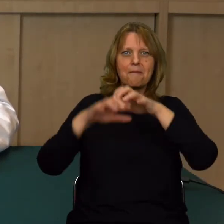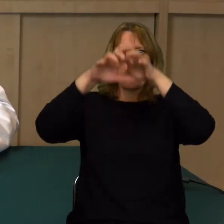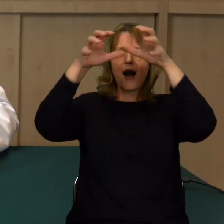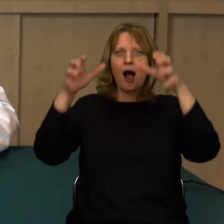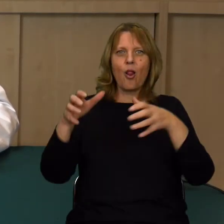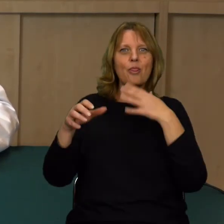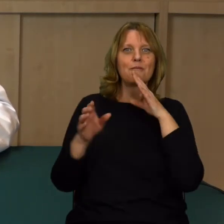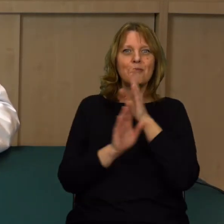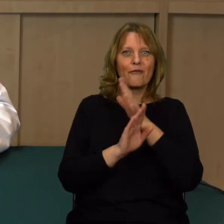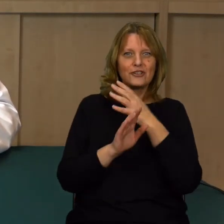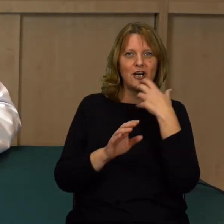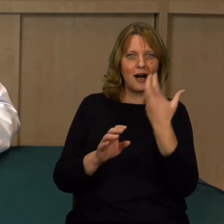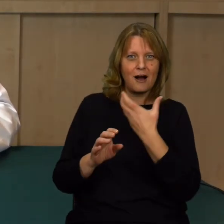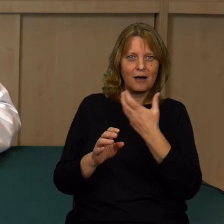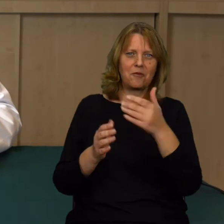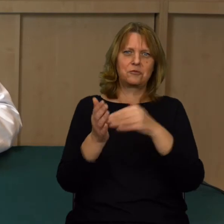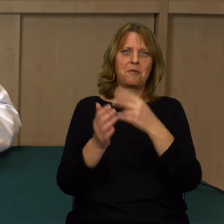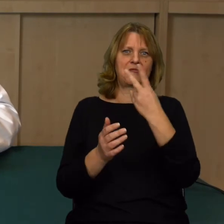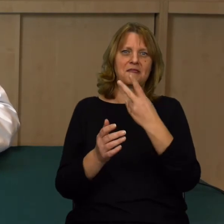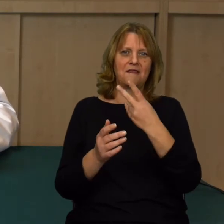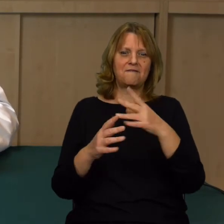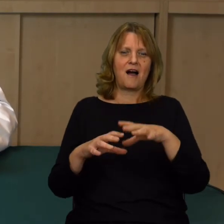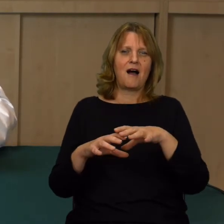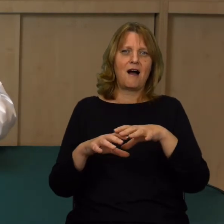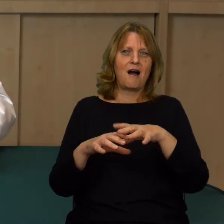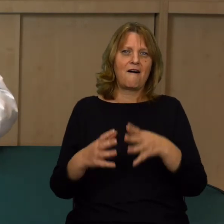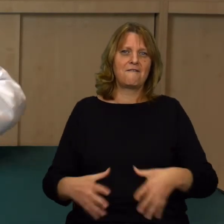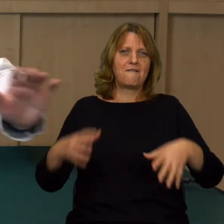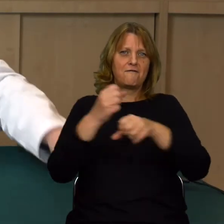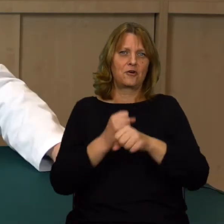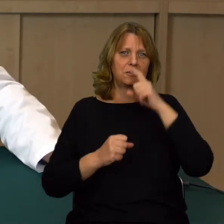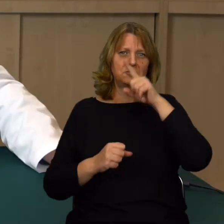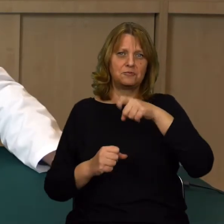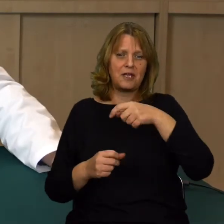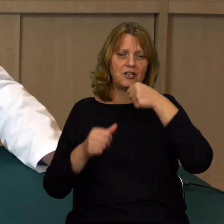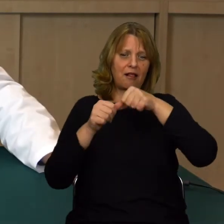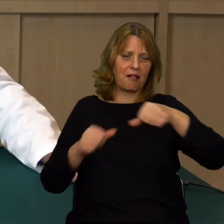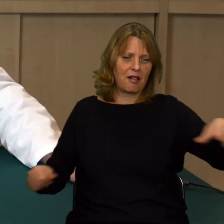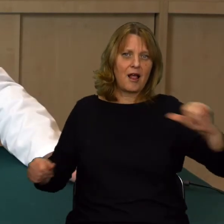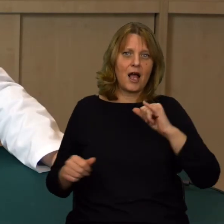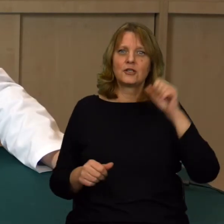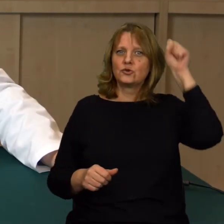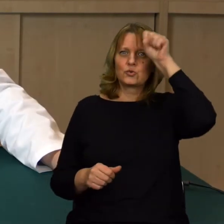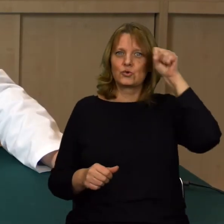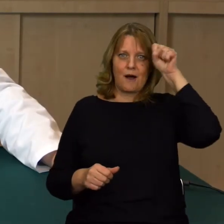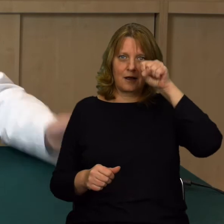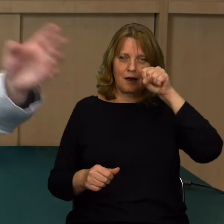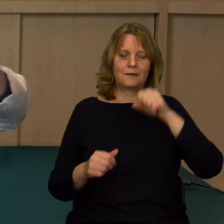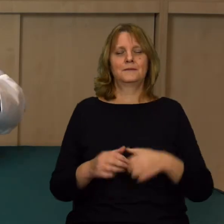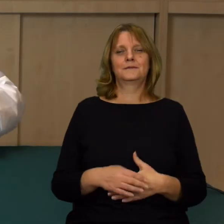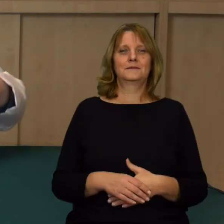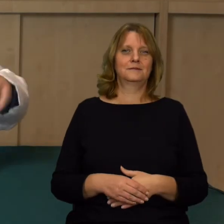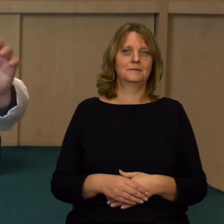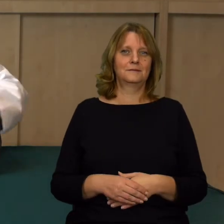rozgrzane powietrze, potrzebujecie tylko dwa worki do śmieci, kawałek taśmy klejącej oraz suszarkę, która będzie dmuchała ciepłym